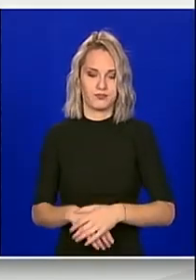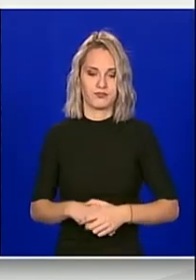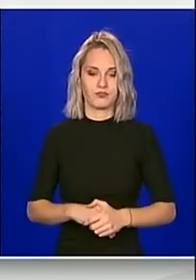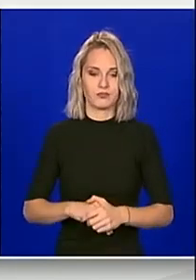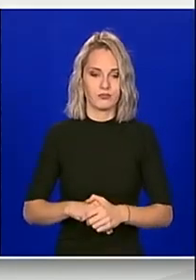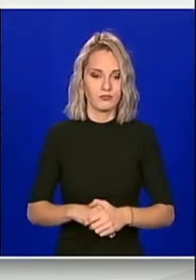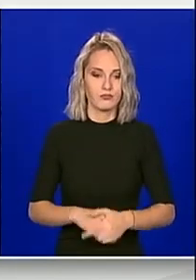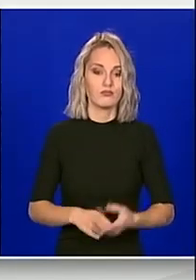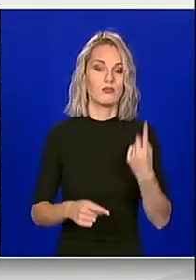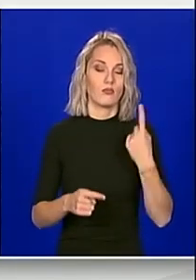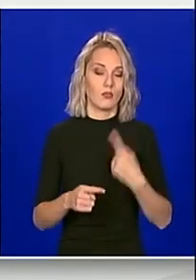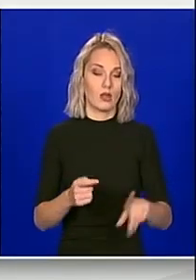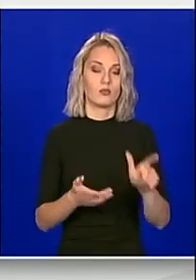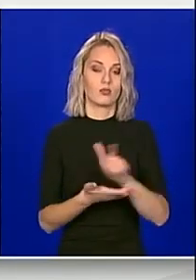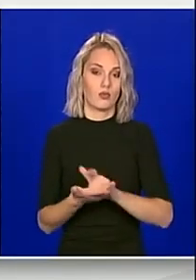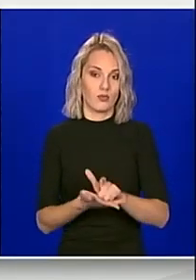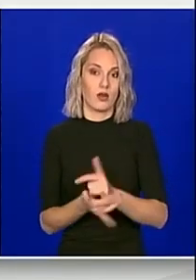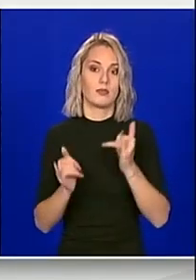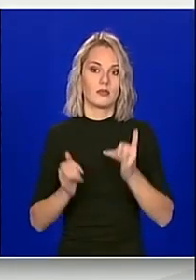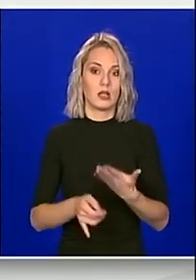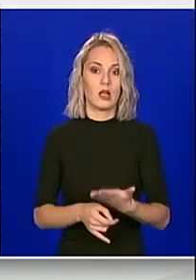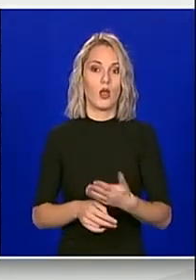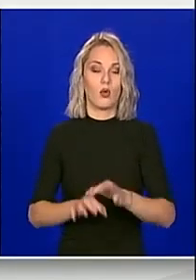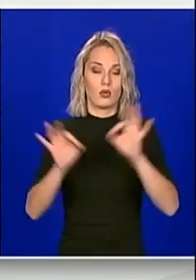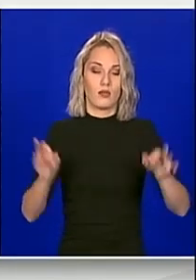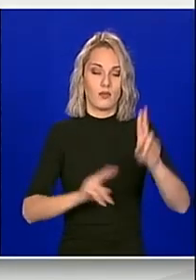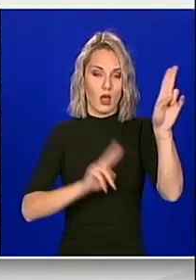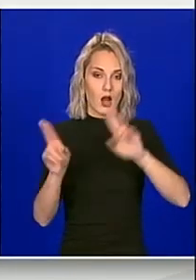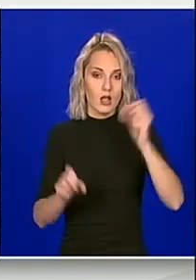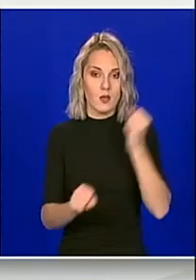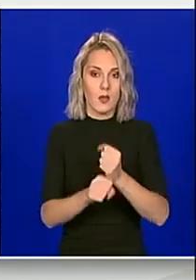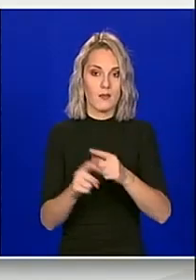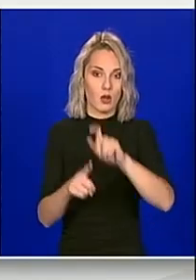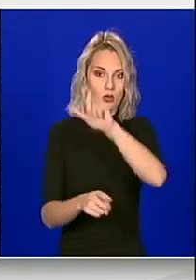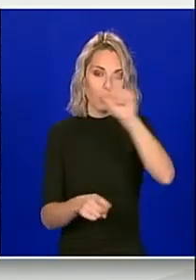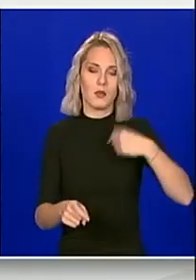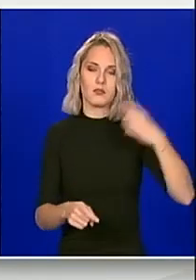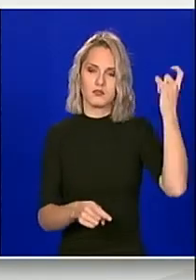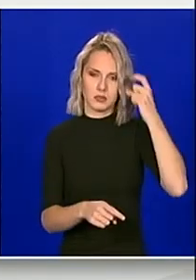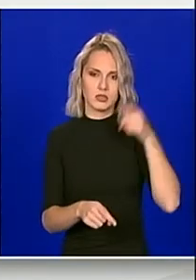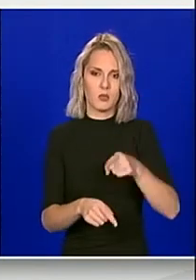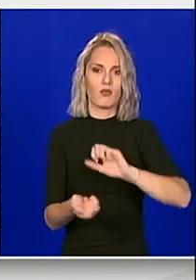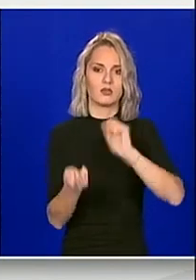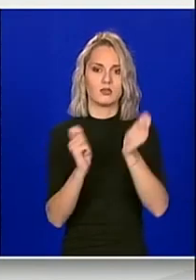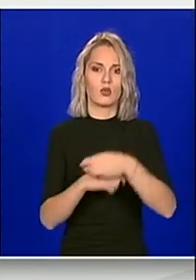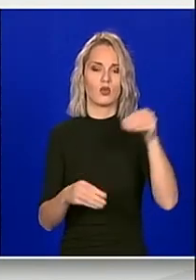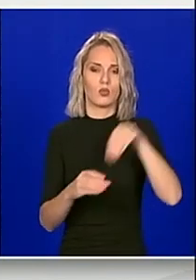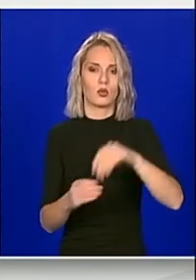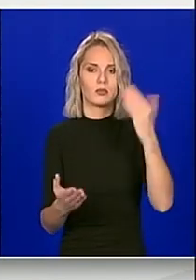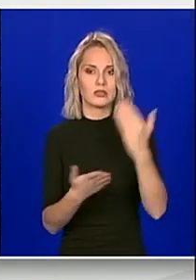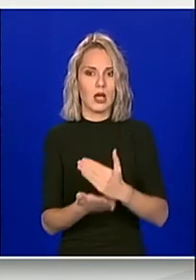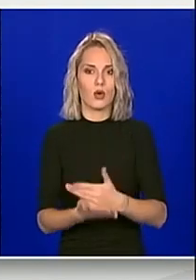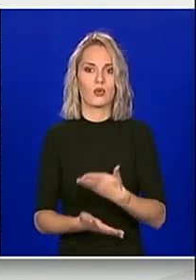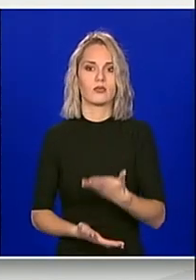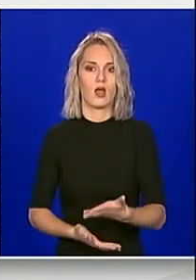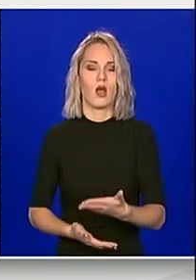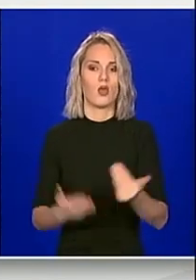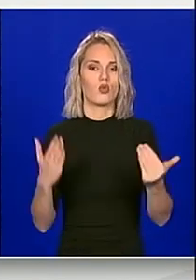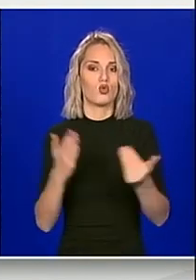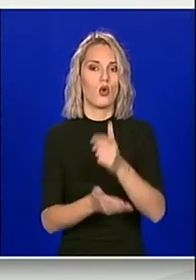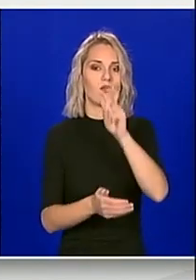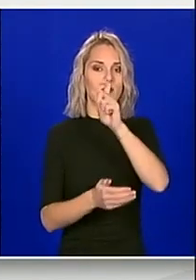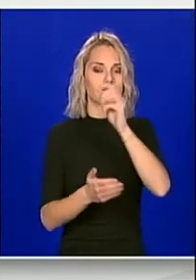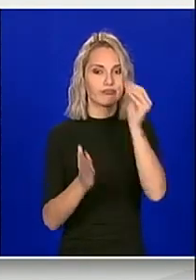na vrijeme koje se u javnom raspravama probjelo na ovu temu, smatramo da smo ovim izmjenoj dopunama zakona i novim